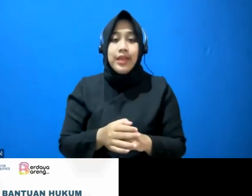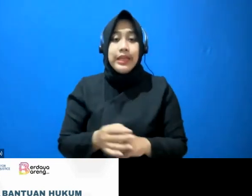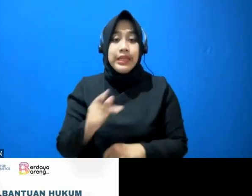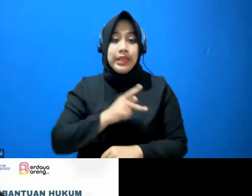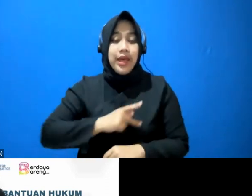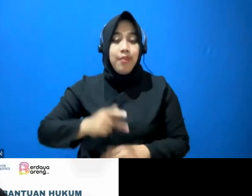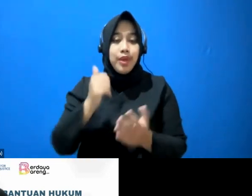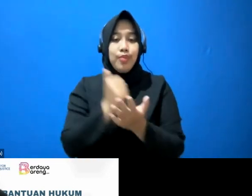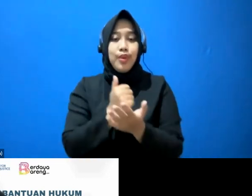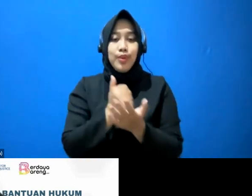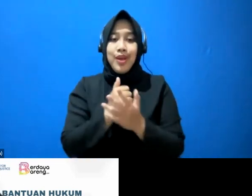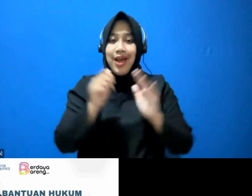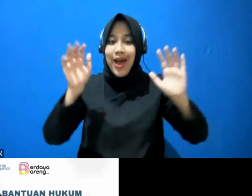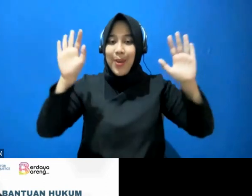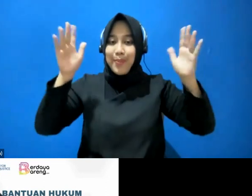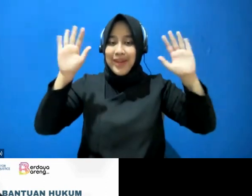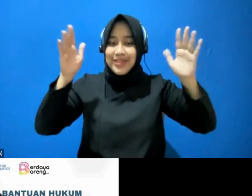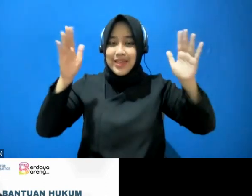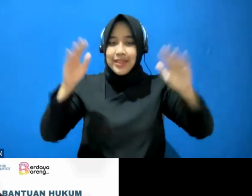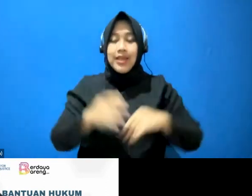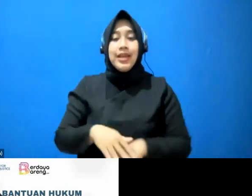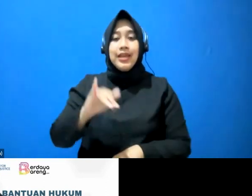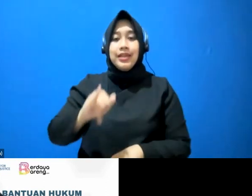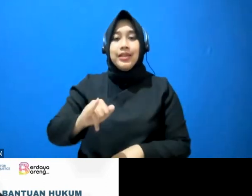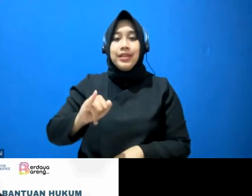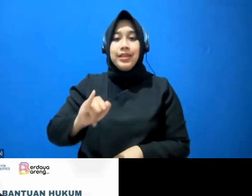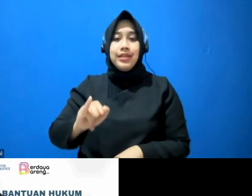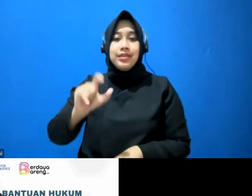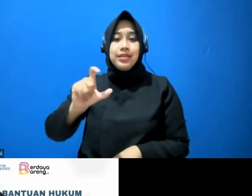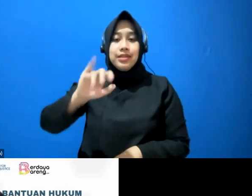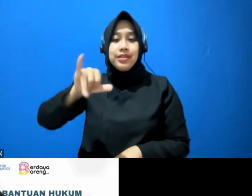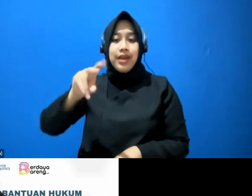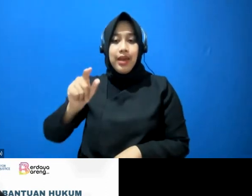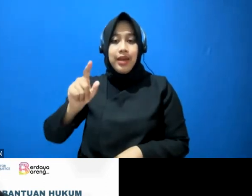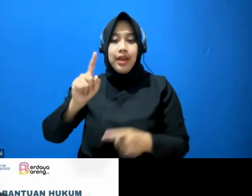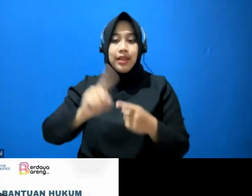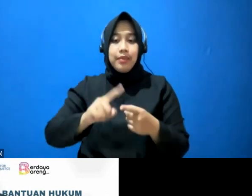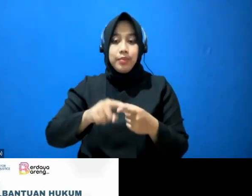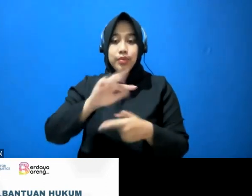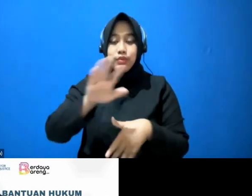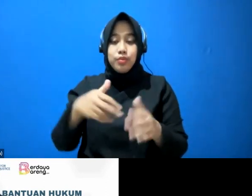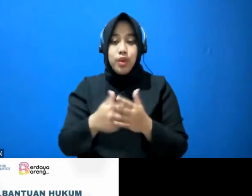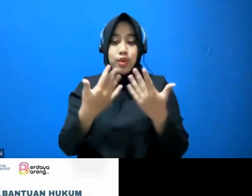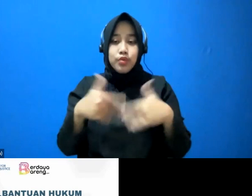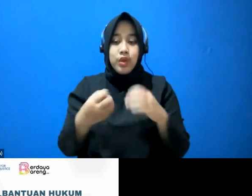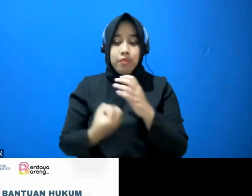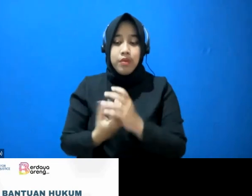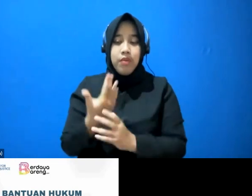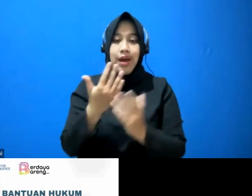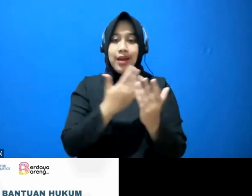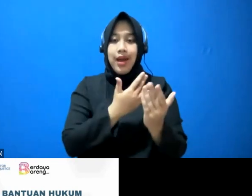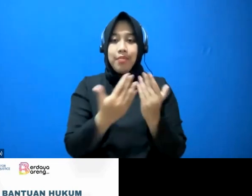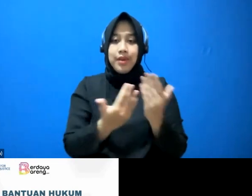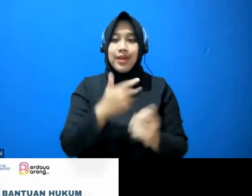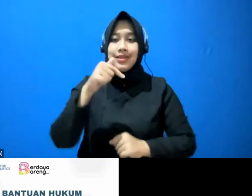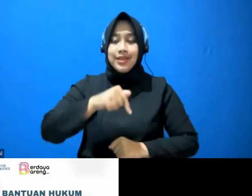apresiasi kepada ICJR dan teman-teman yang sudah mengembangkan ya aplikasi ini